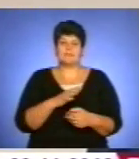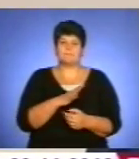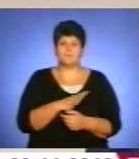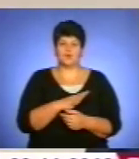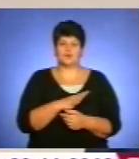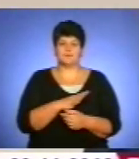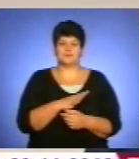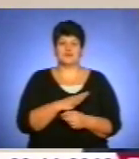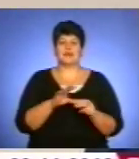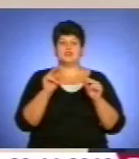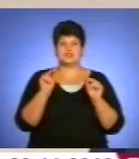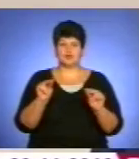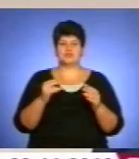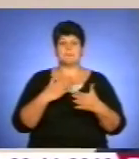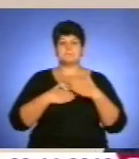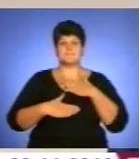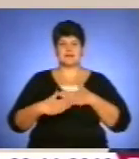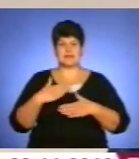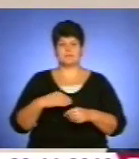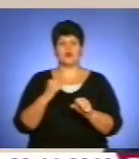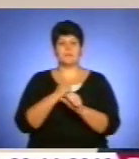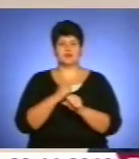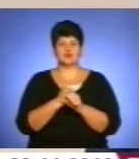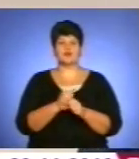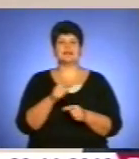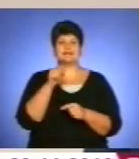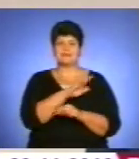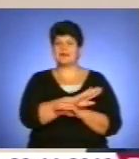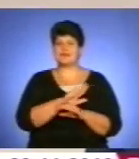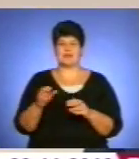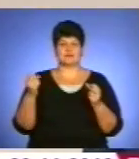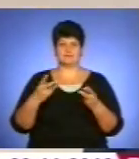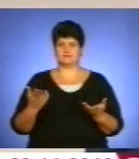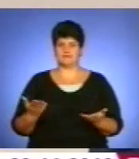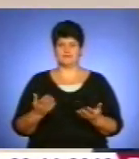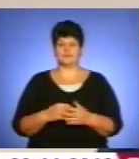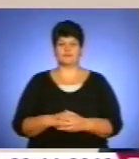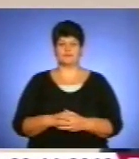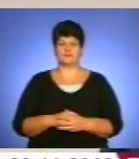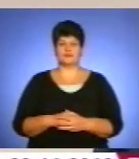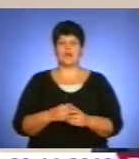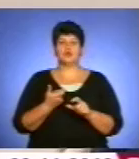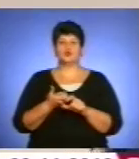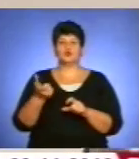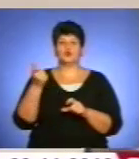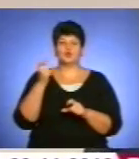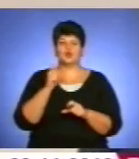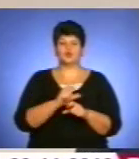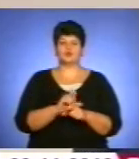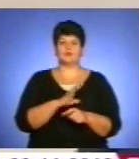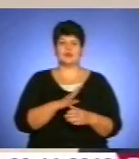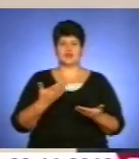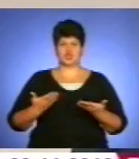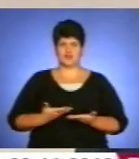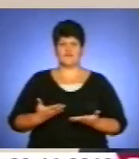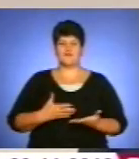чесно кажучи, приємно працювати з тими нефахівцями. Дуже була жива,